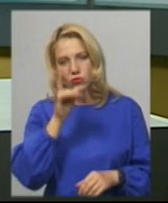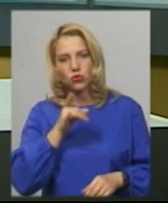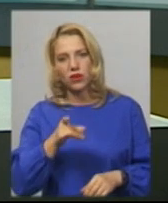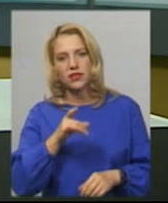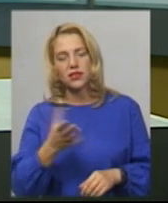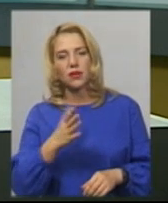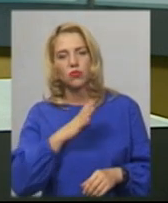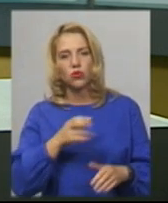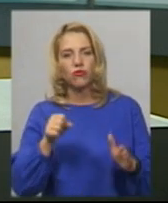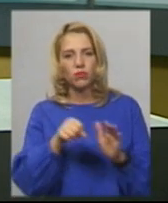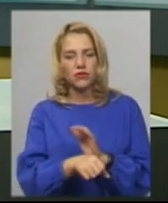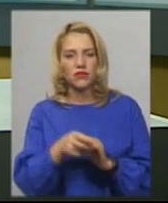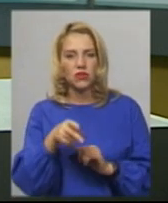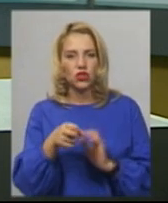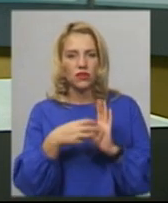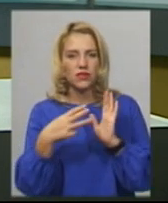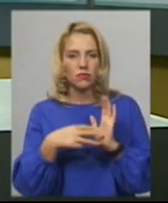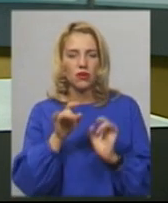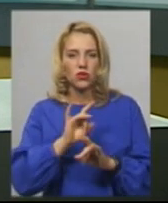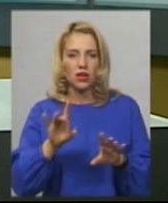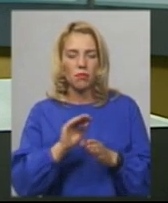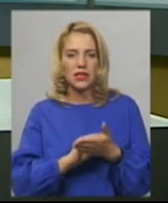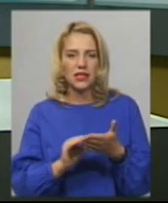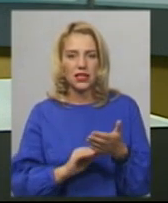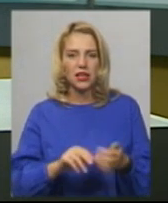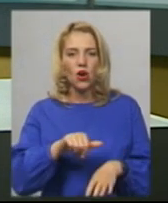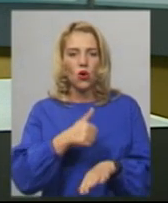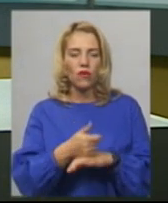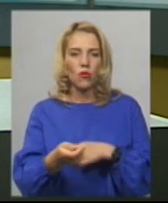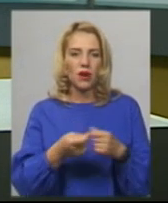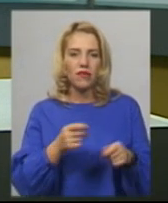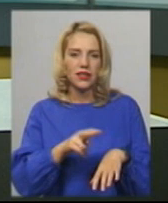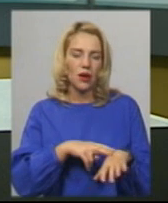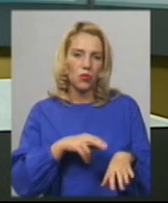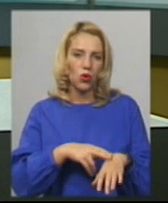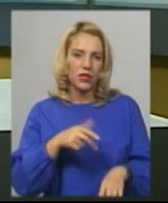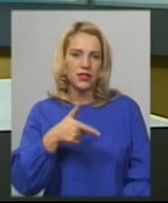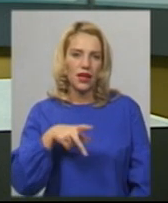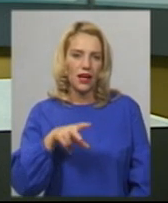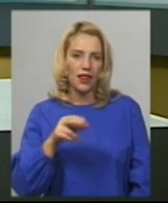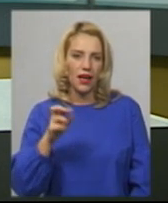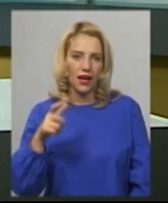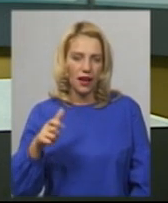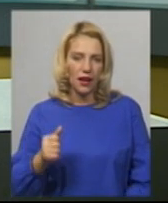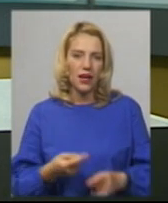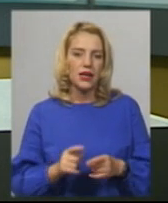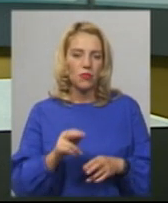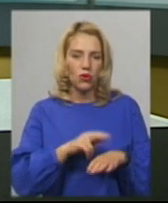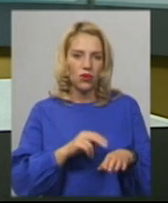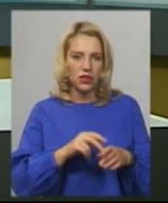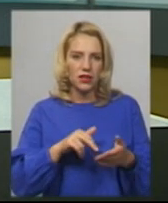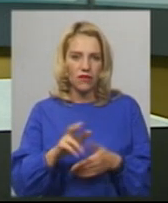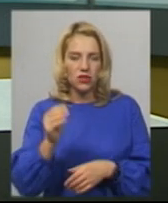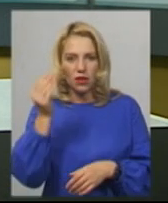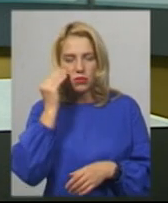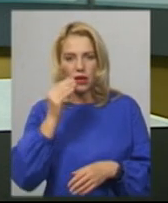-го. Про це розповіла прессекретарка головного управління Нацполіції області Інна Глега. За її словами, поліція вийшла на підозрюваного за